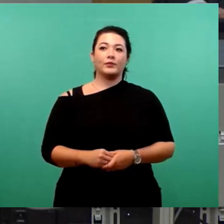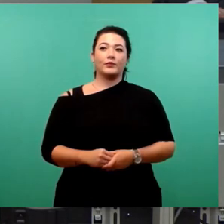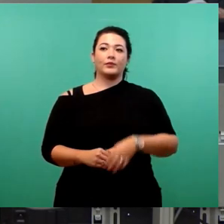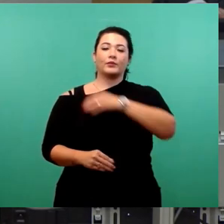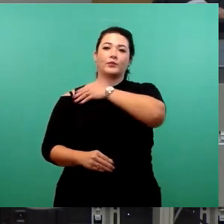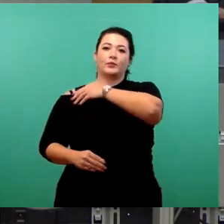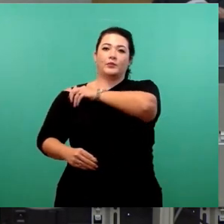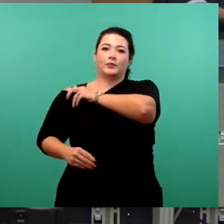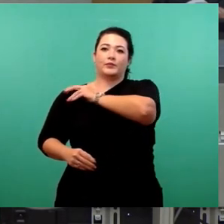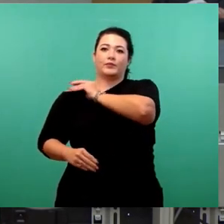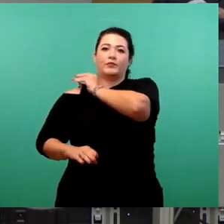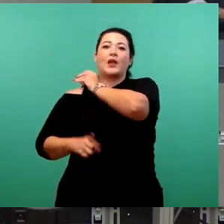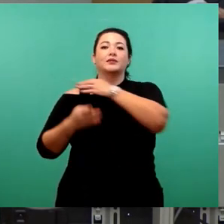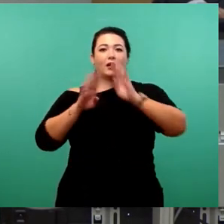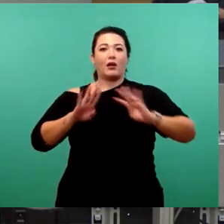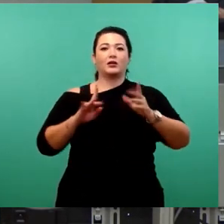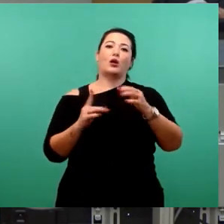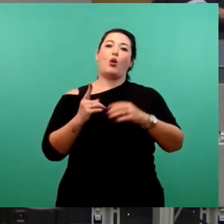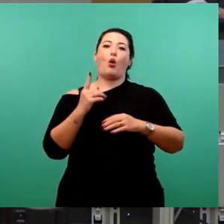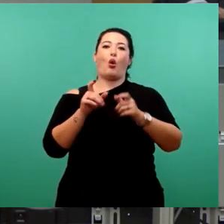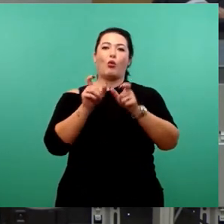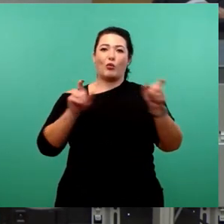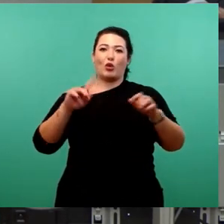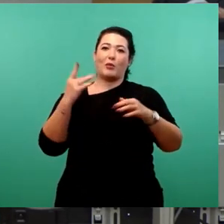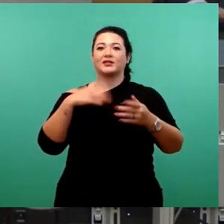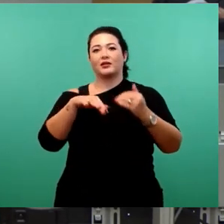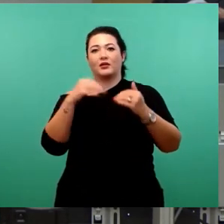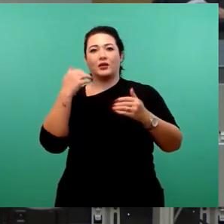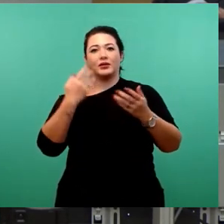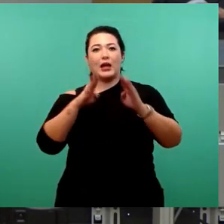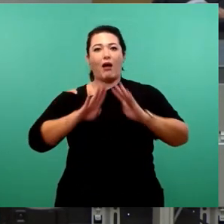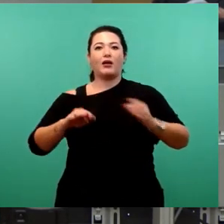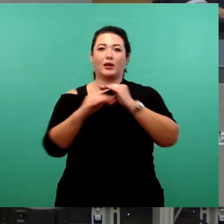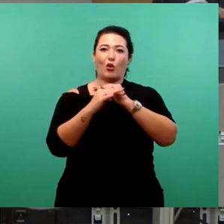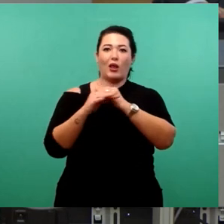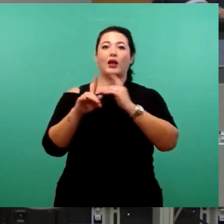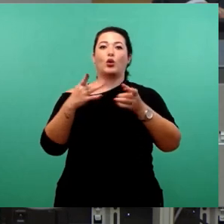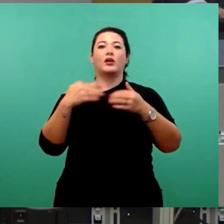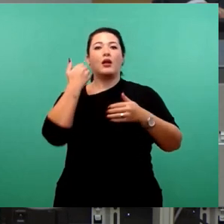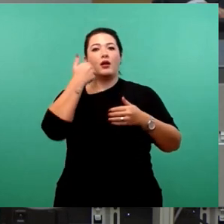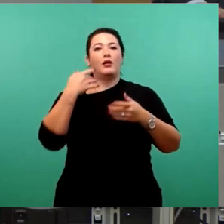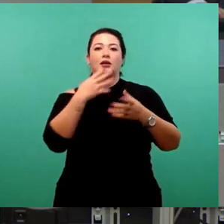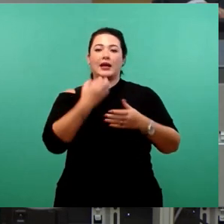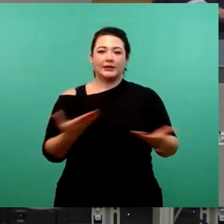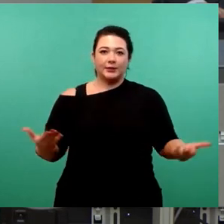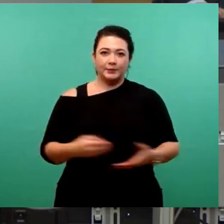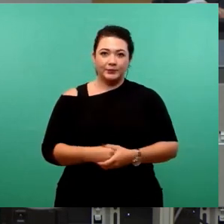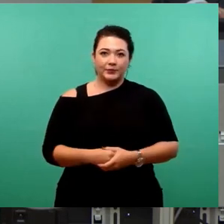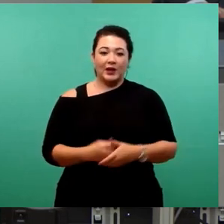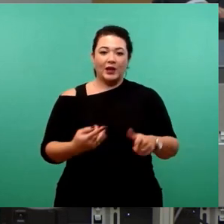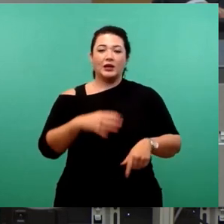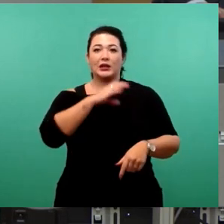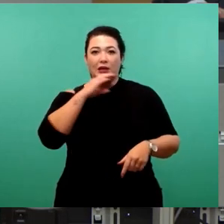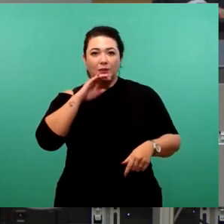Sehr geehrter Herr Oberbürgermeister, sehr geehrte Kolleginnen und Kollegen Stadträte, liebe Gäste. In Chemnitz wird gearbeitet, Leipzig